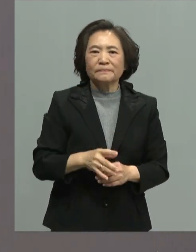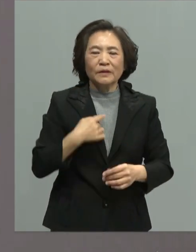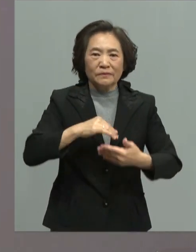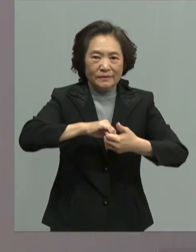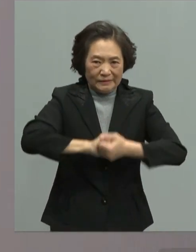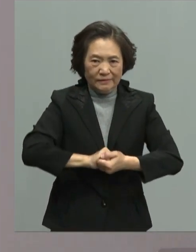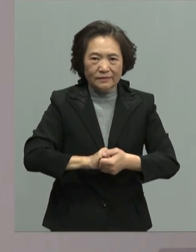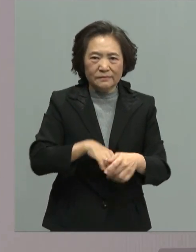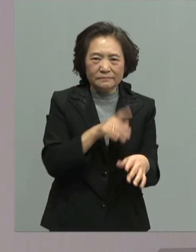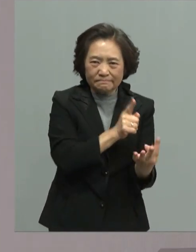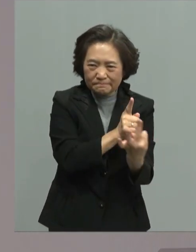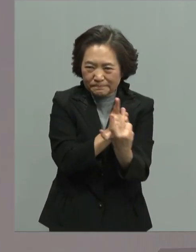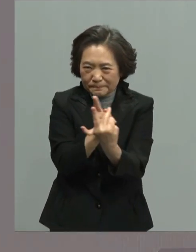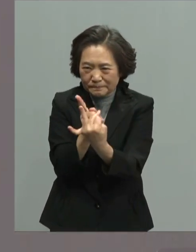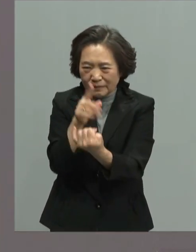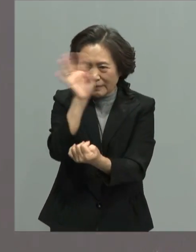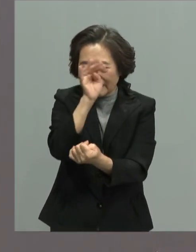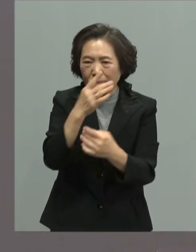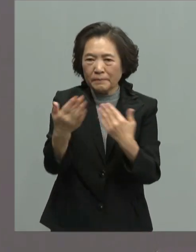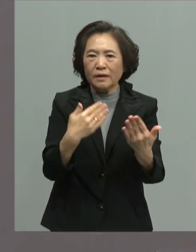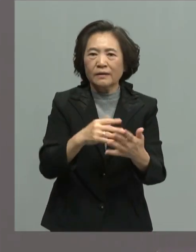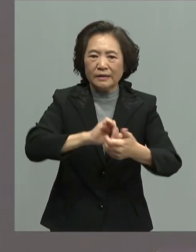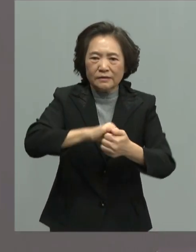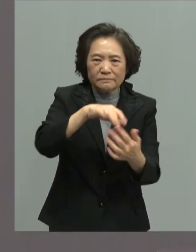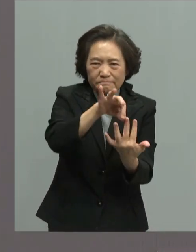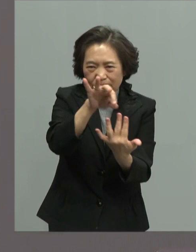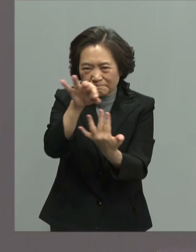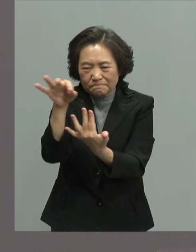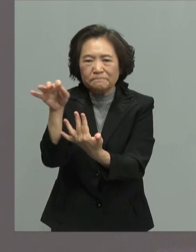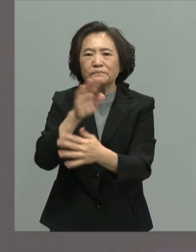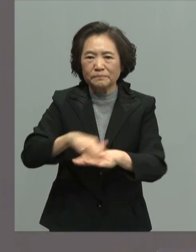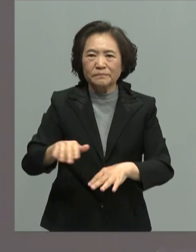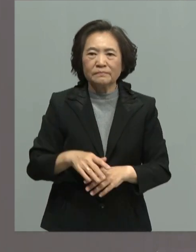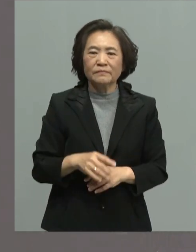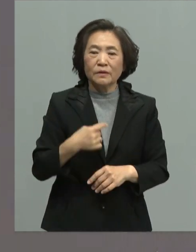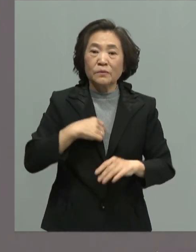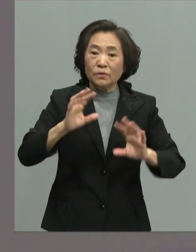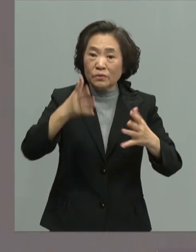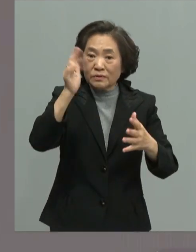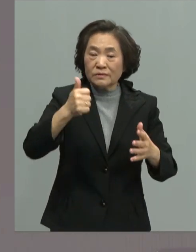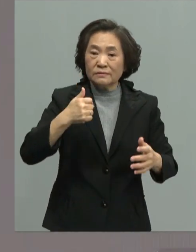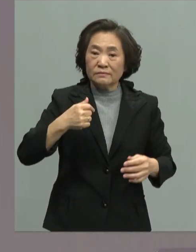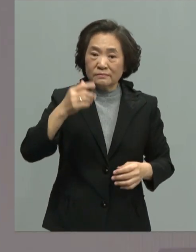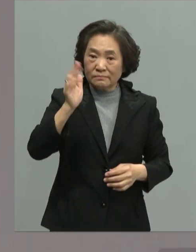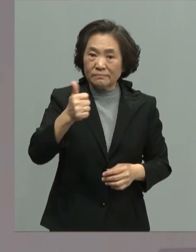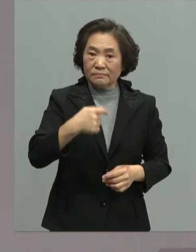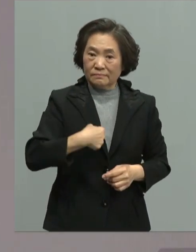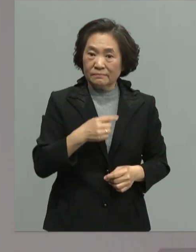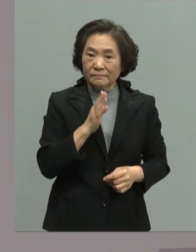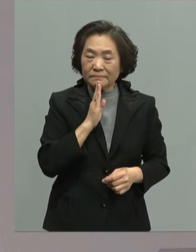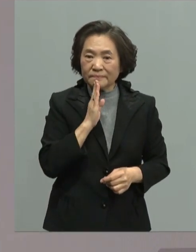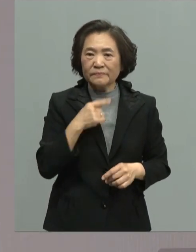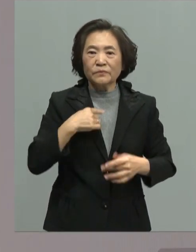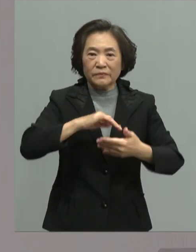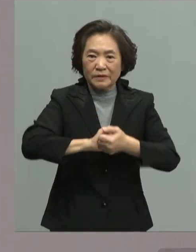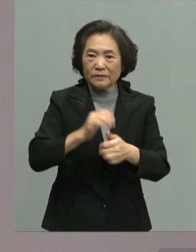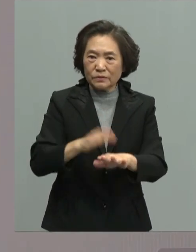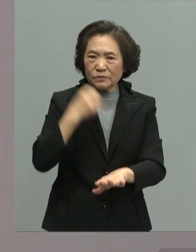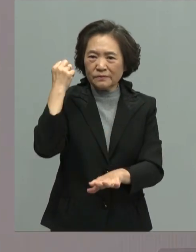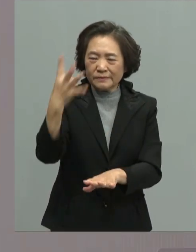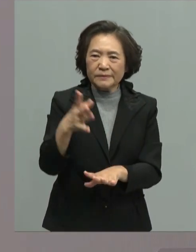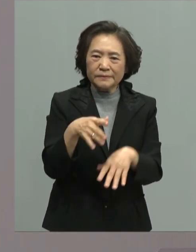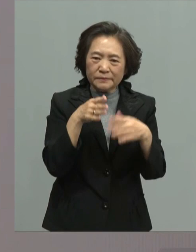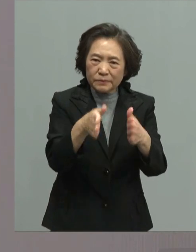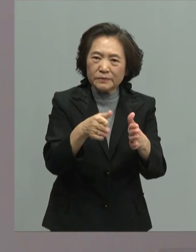一定一条一条插清脱一个一个把它丢出来作为国家领导人一定要重建人民